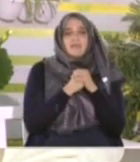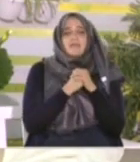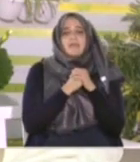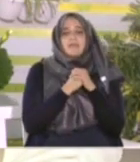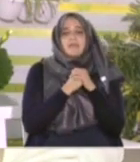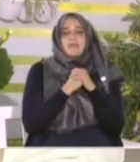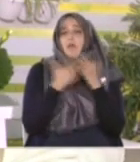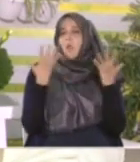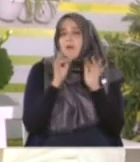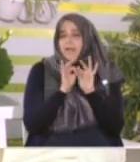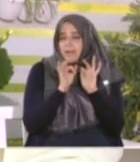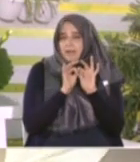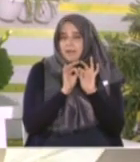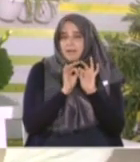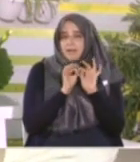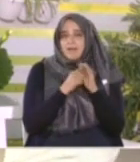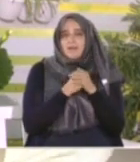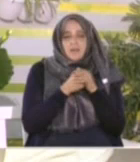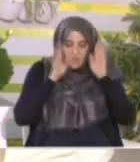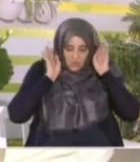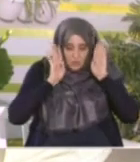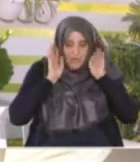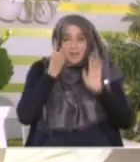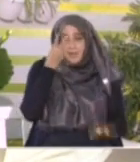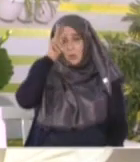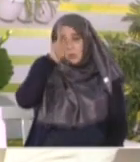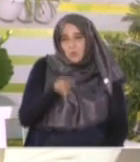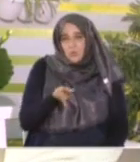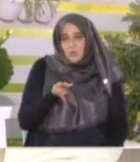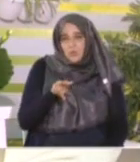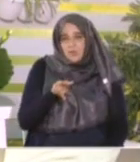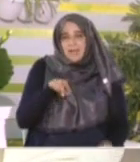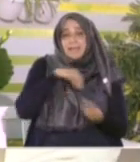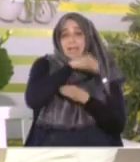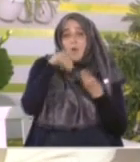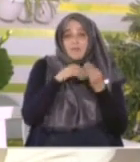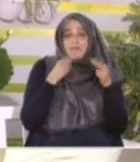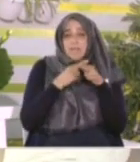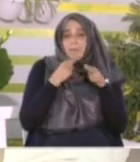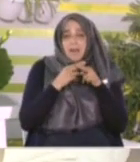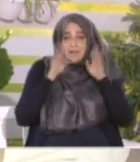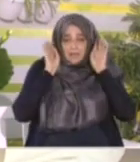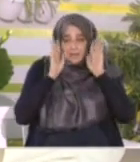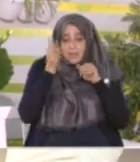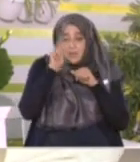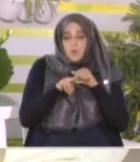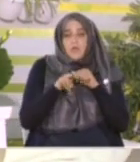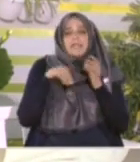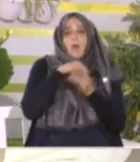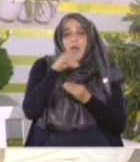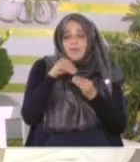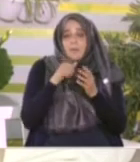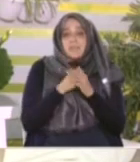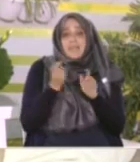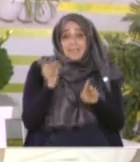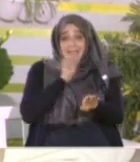أشواط ماذا يفعل سبع أشواط يصلي ركعتي الطواف ركعتي الطواف خلف مقام